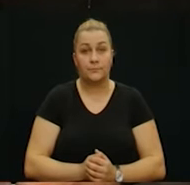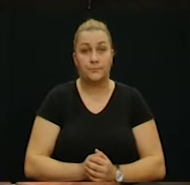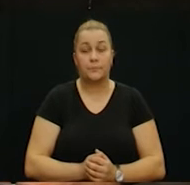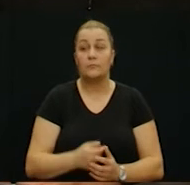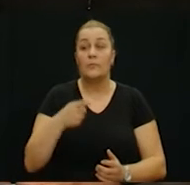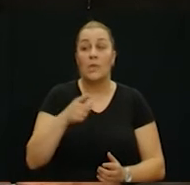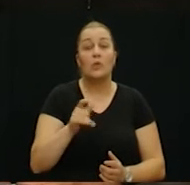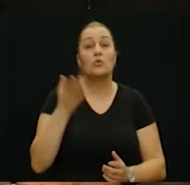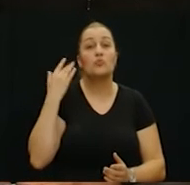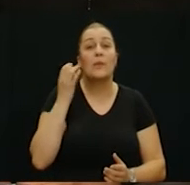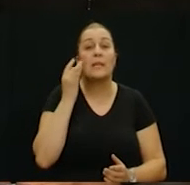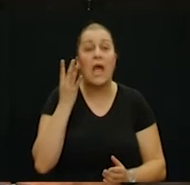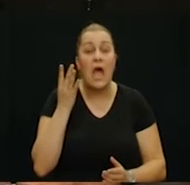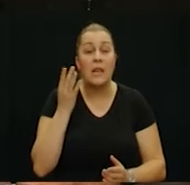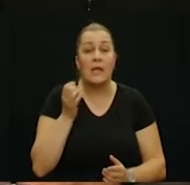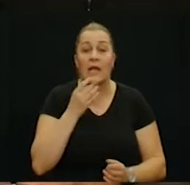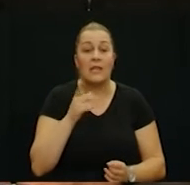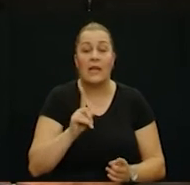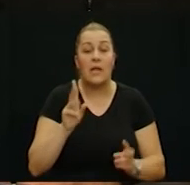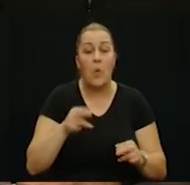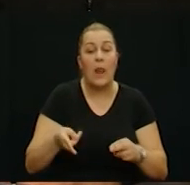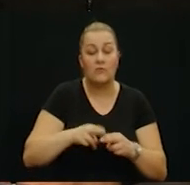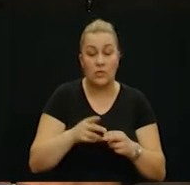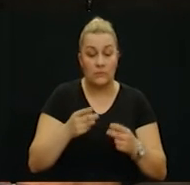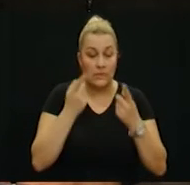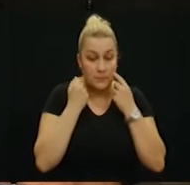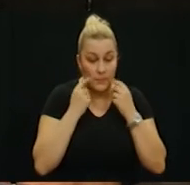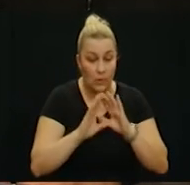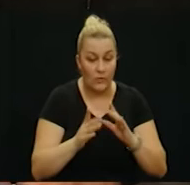To su bili dane kad se nije imalo kad ni oplakivati svoje